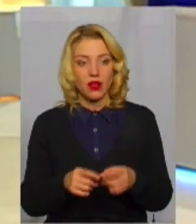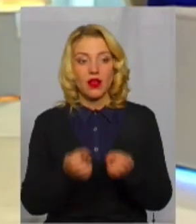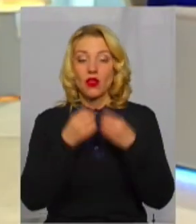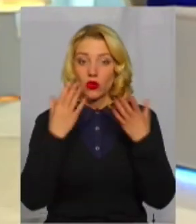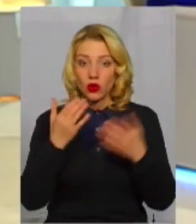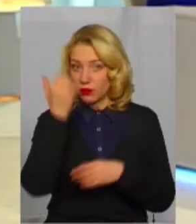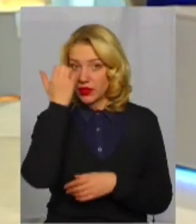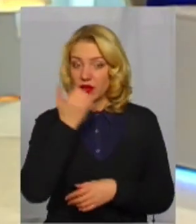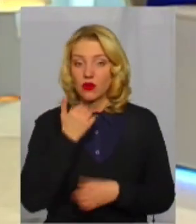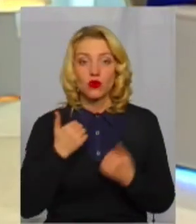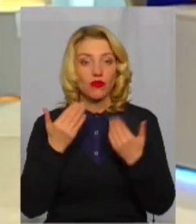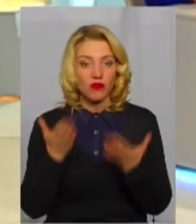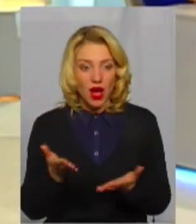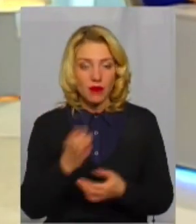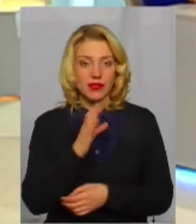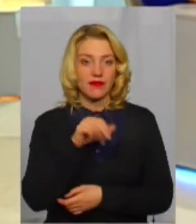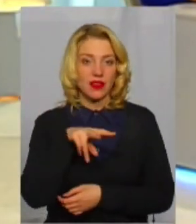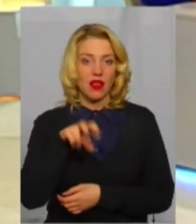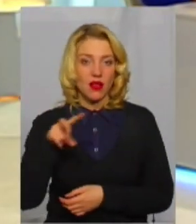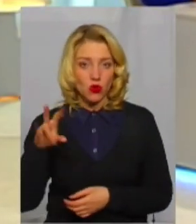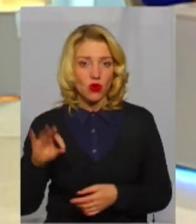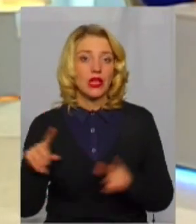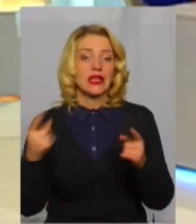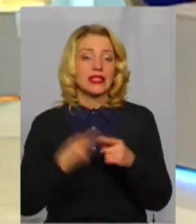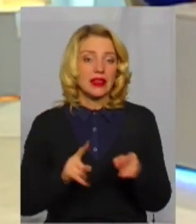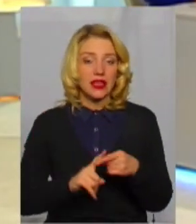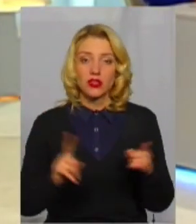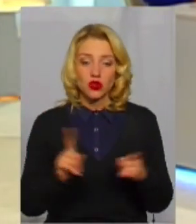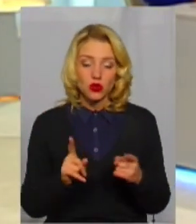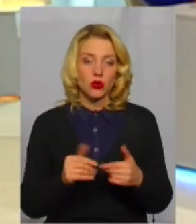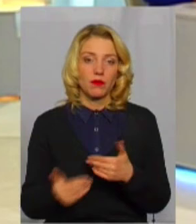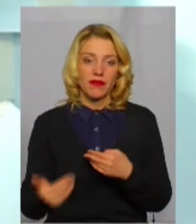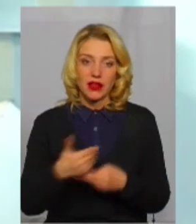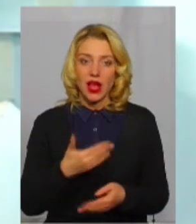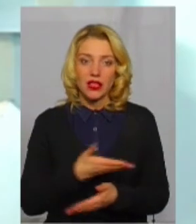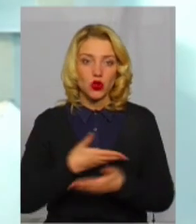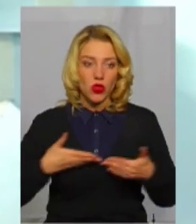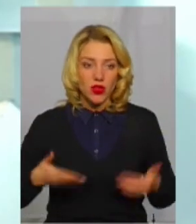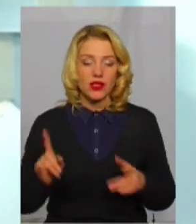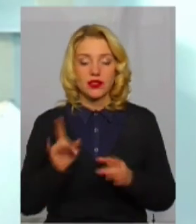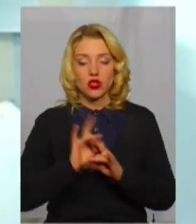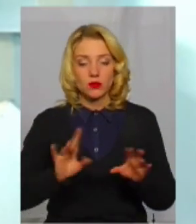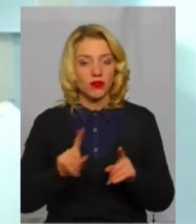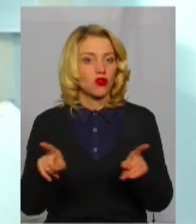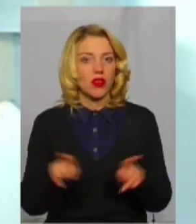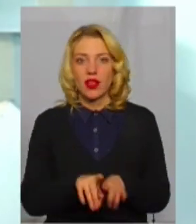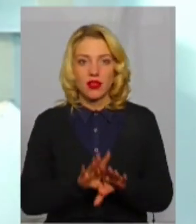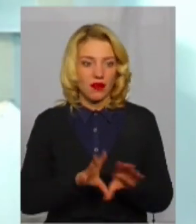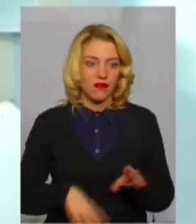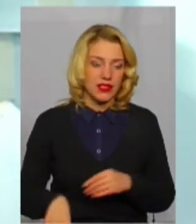Добре, дякую вам, пані Світлану, за те, що прийшли до нас і розповіли, що не все так